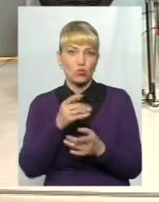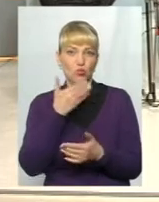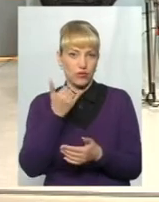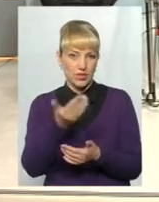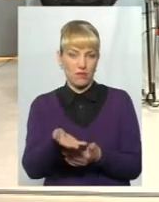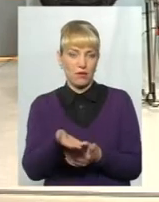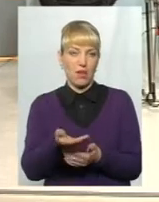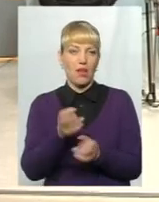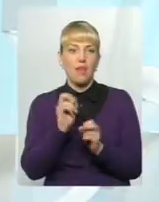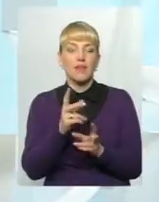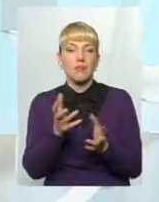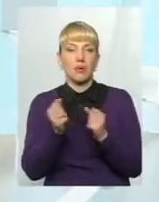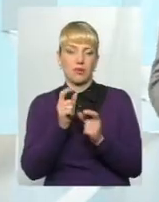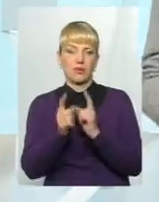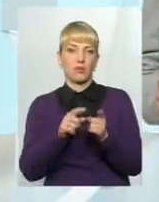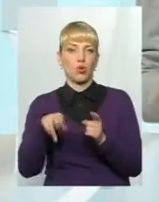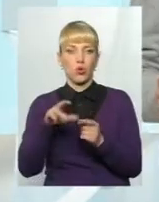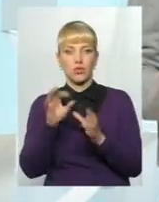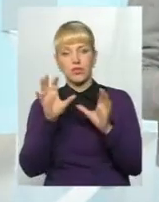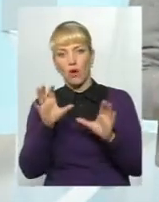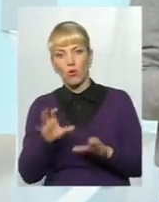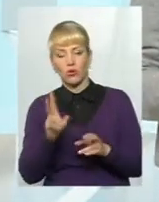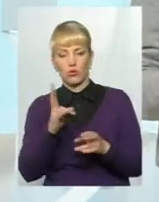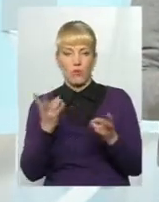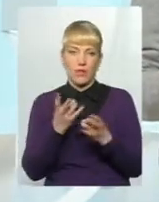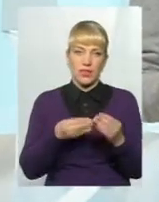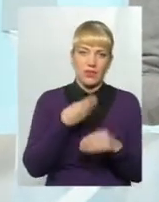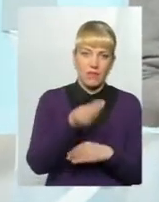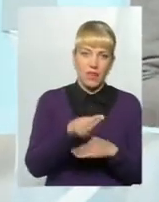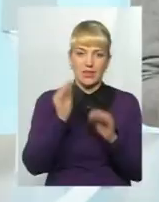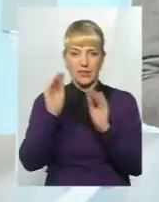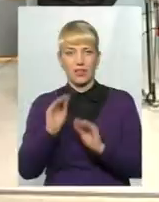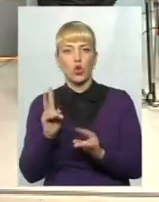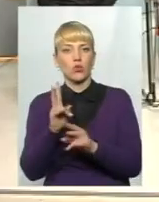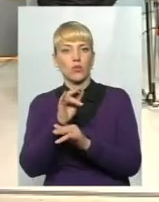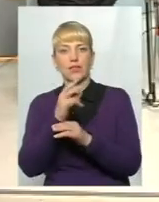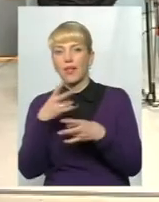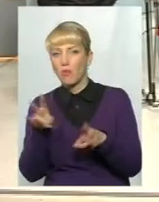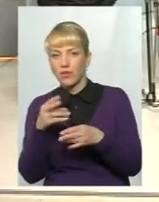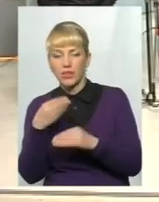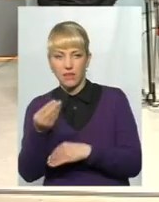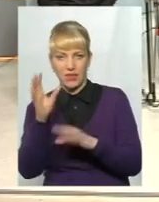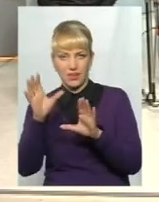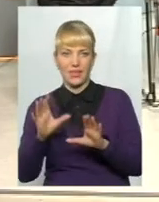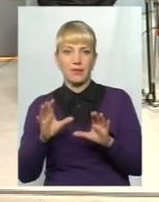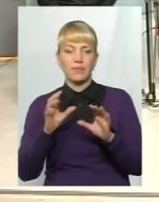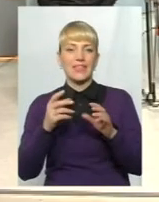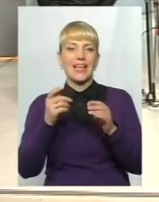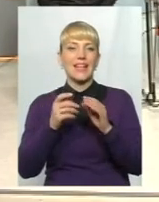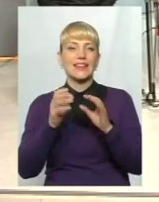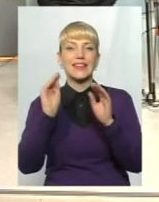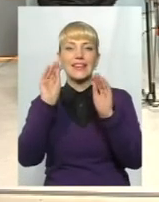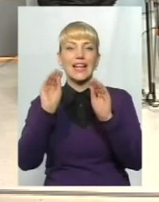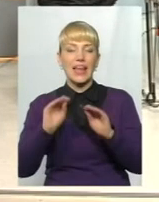приймалися зміни до закону і так далі. хто має подавати, хто не має. Але разом з тим є ж і паперові декларації, які також здаються.